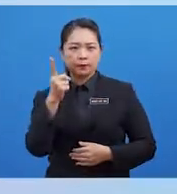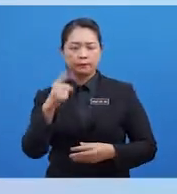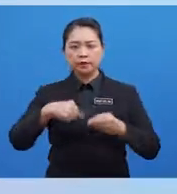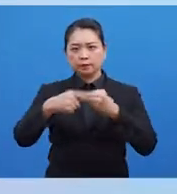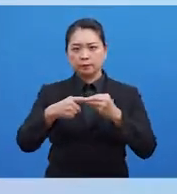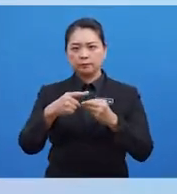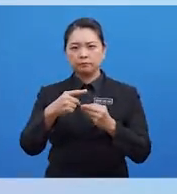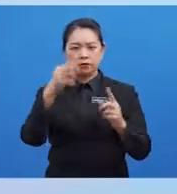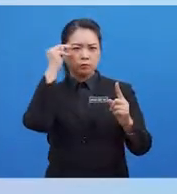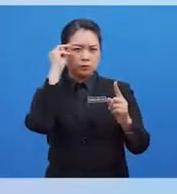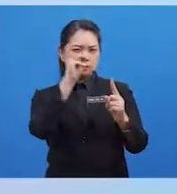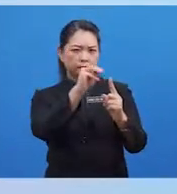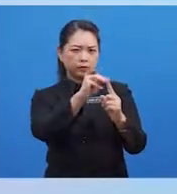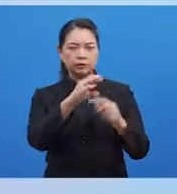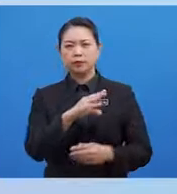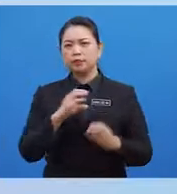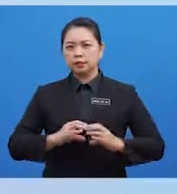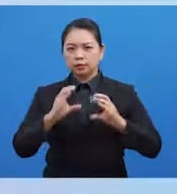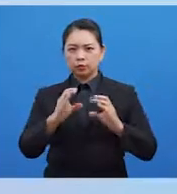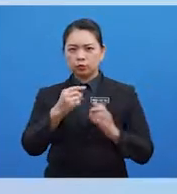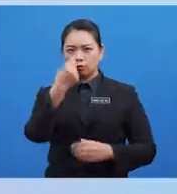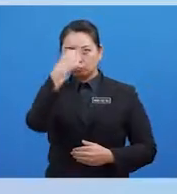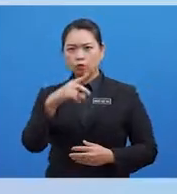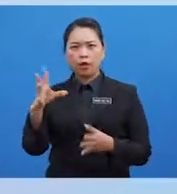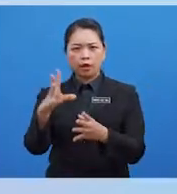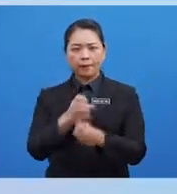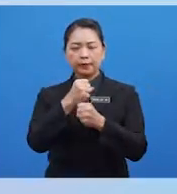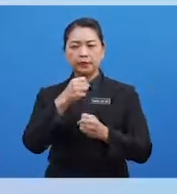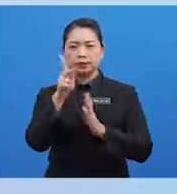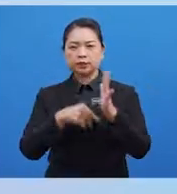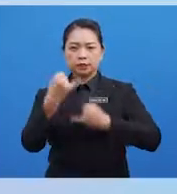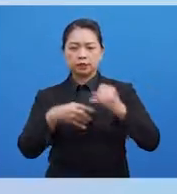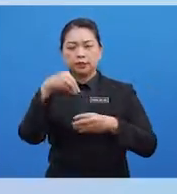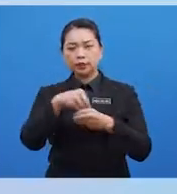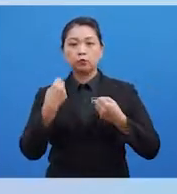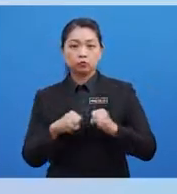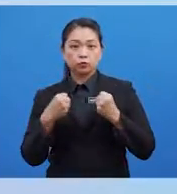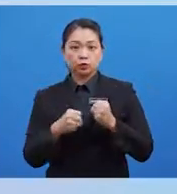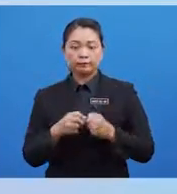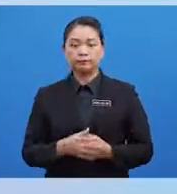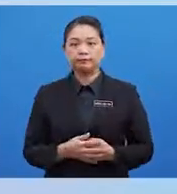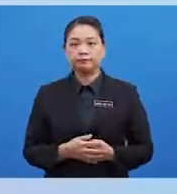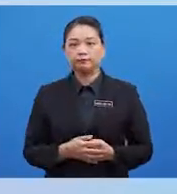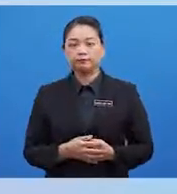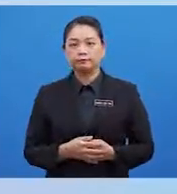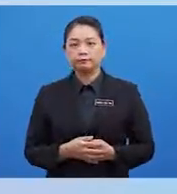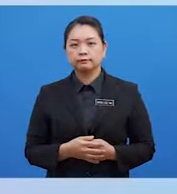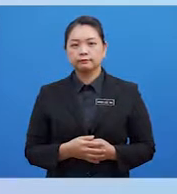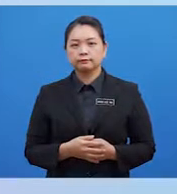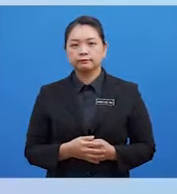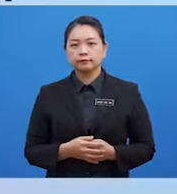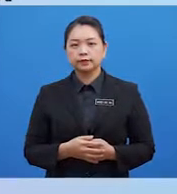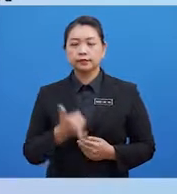mengenai maklumat cara-cara untuk memperoleh kejayaan di dalam sukan Dalam fasa ini,